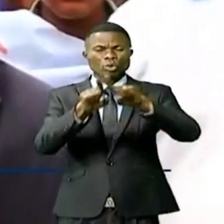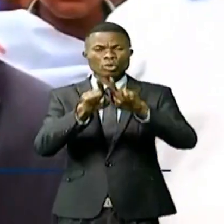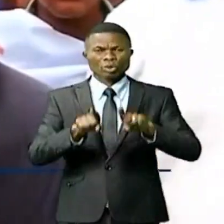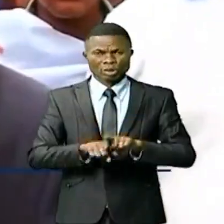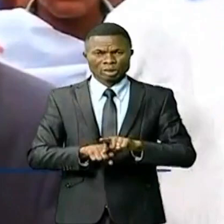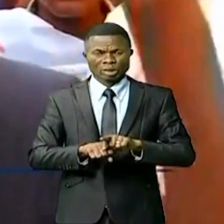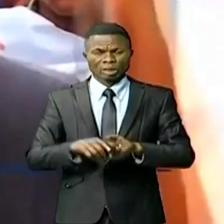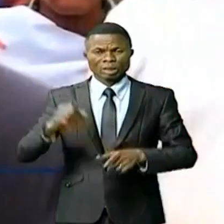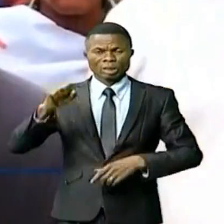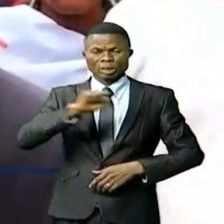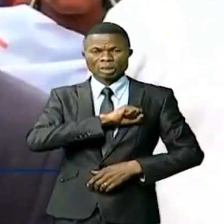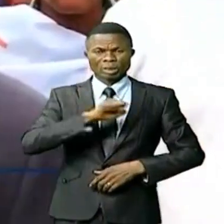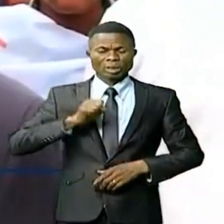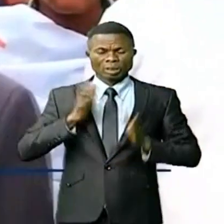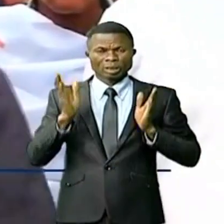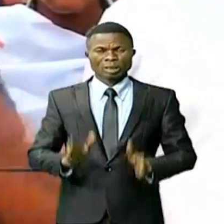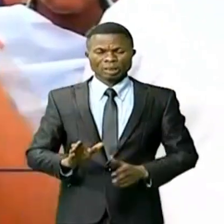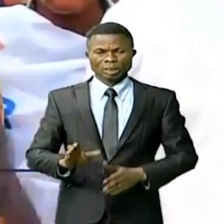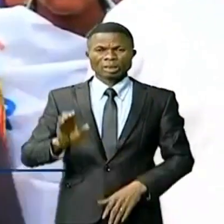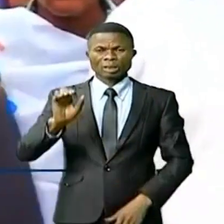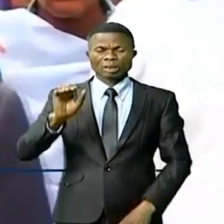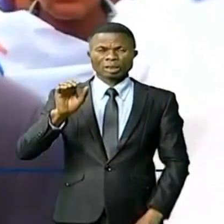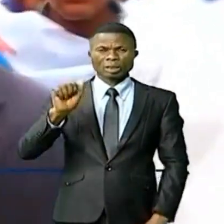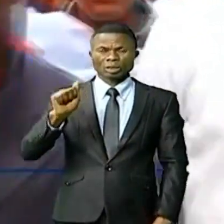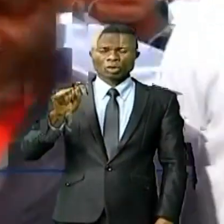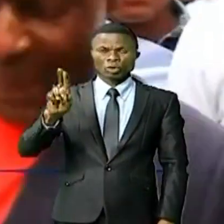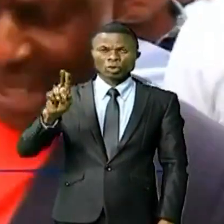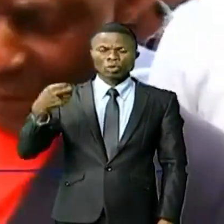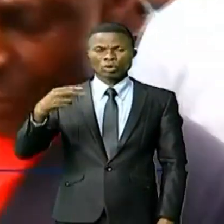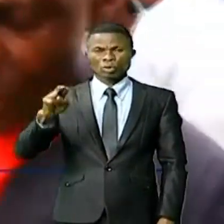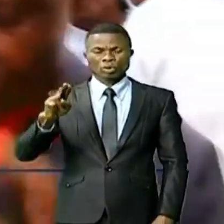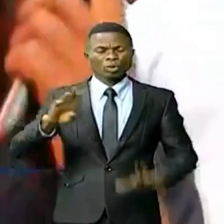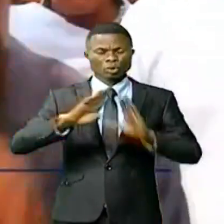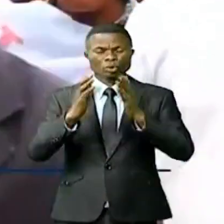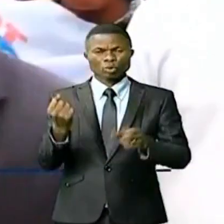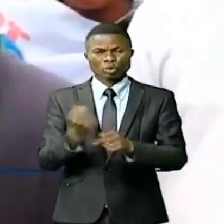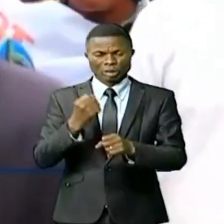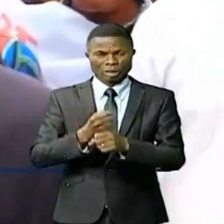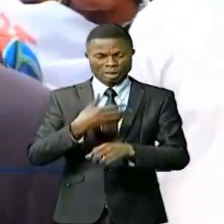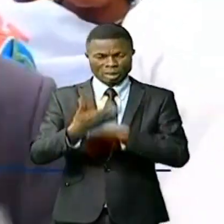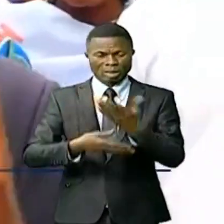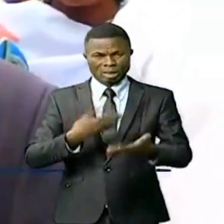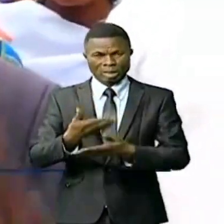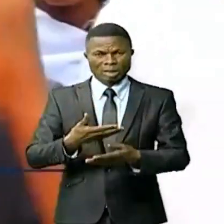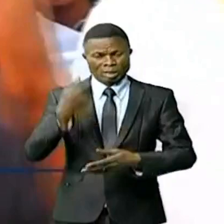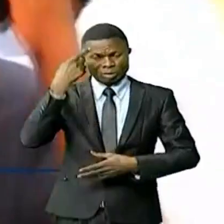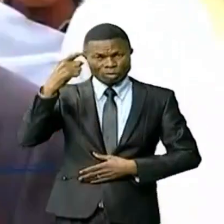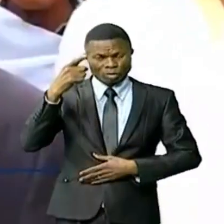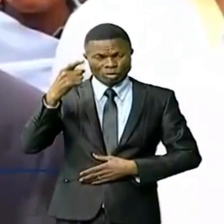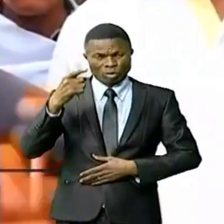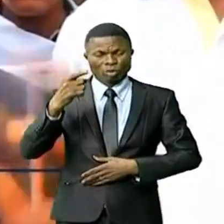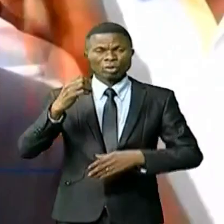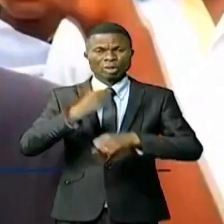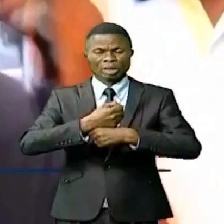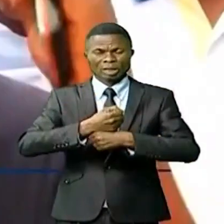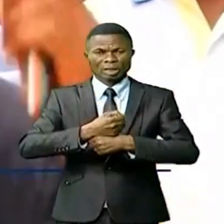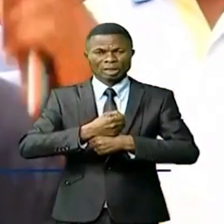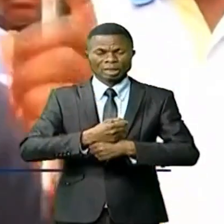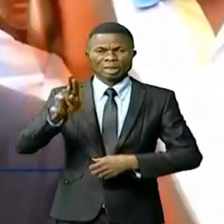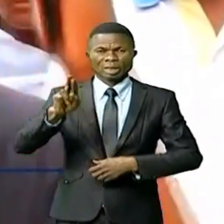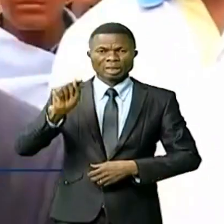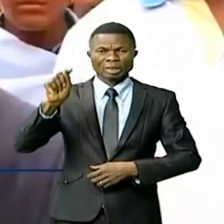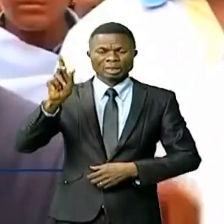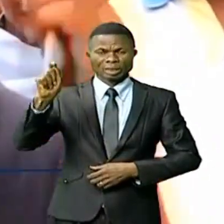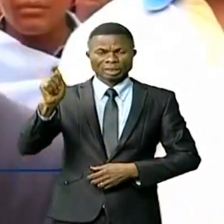le sénateur Ogui Ilunga Sivuila pour tout le travail qu'il a abattu pour l'implantation du RDT au Kassaï